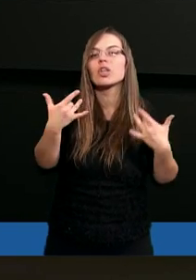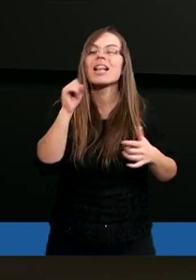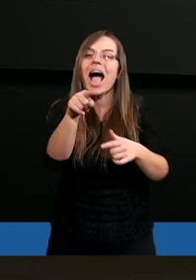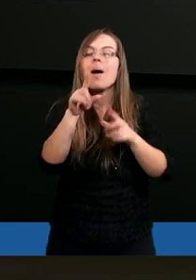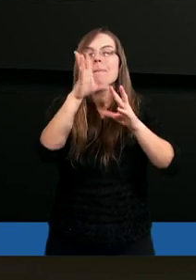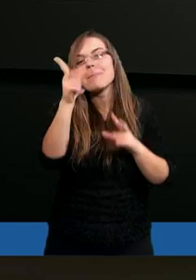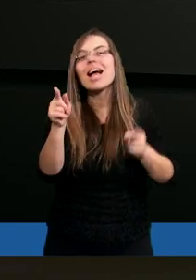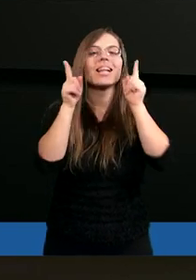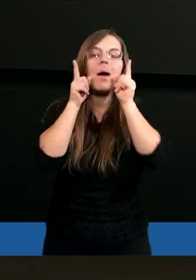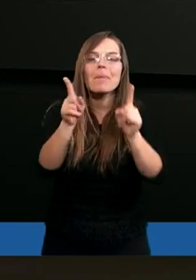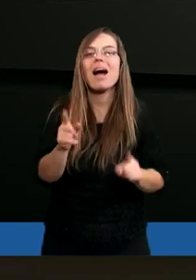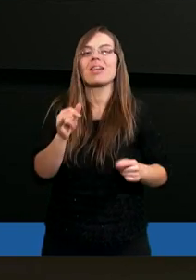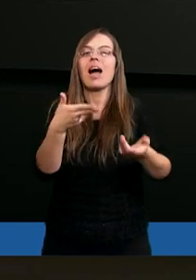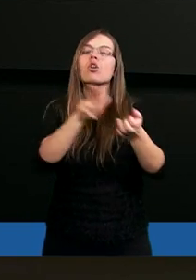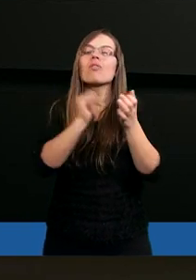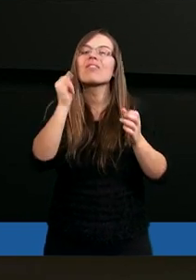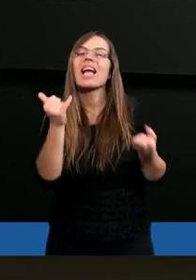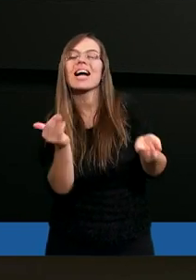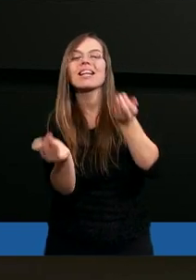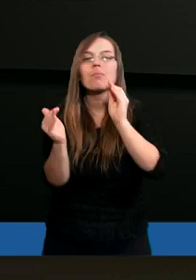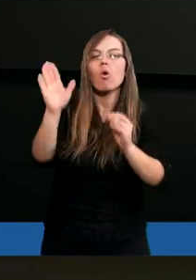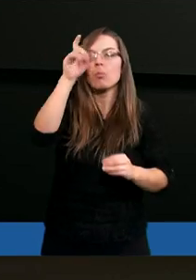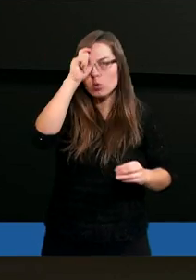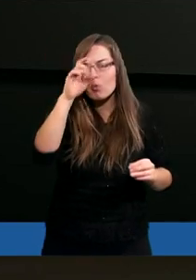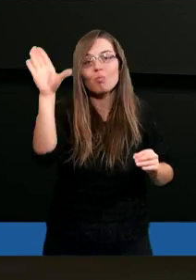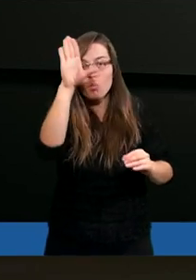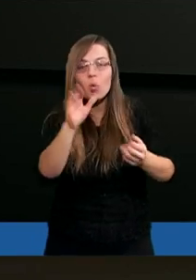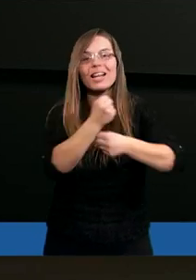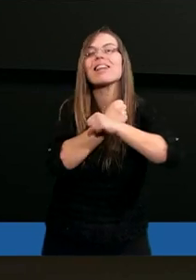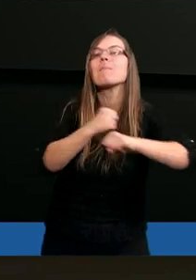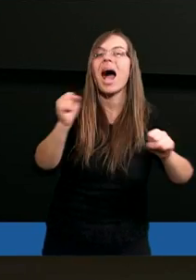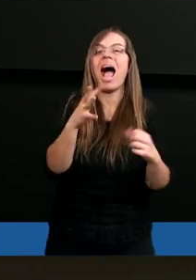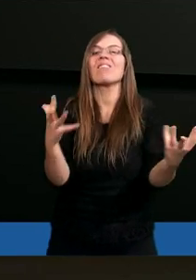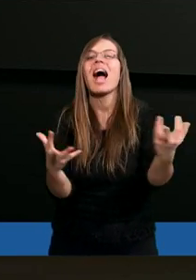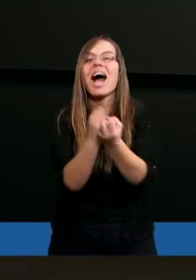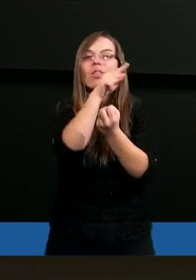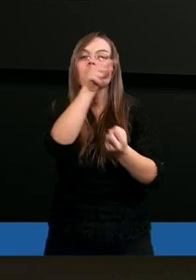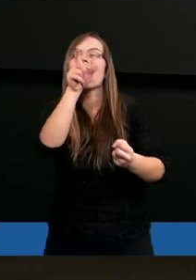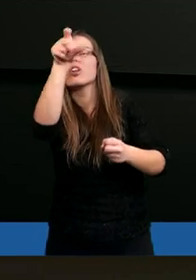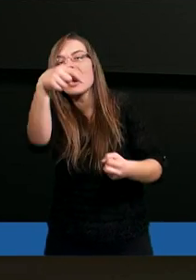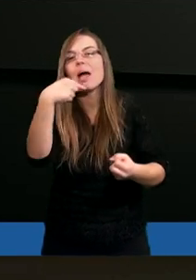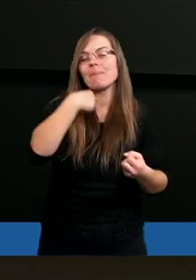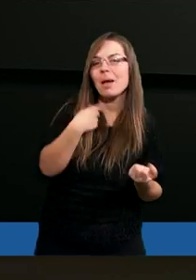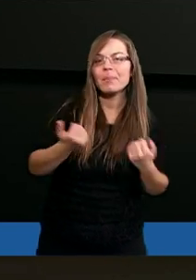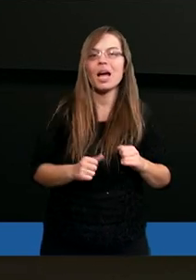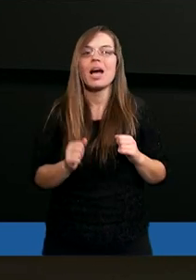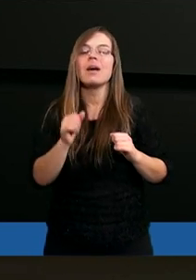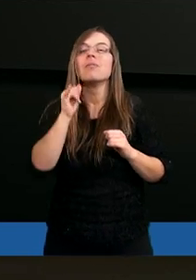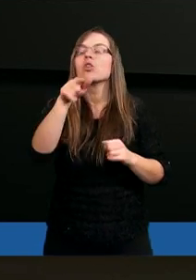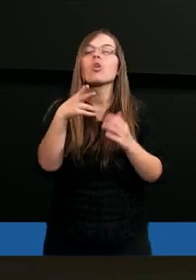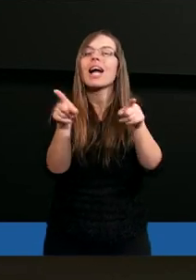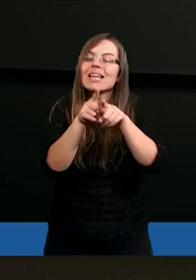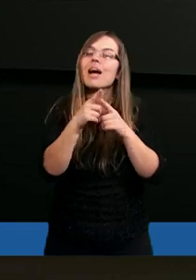Ta piękna prawda o tym, w jaki sposób Bóg ratuje człowieka, Bóg zbawia człowieka, była znana nie tylko